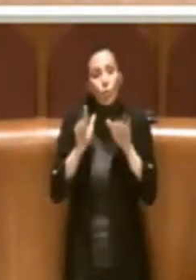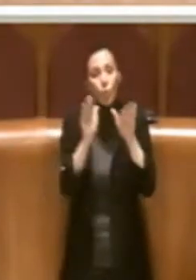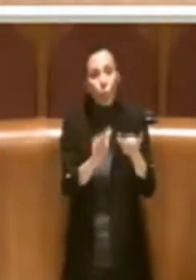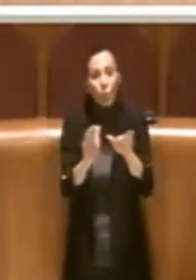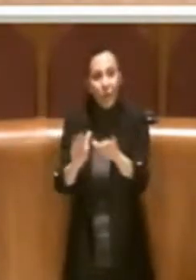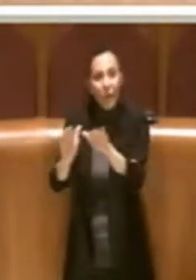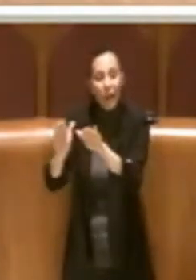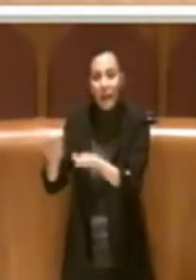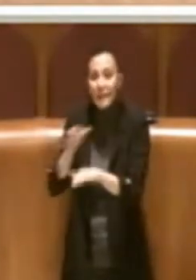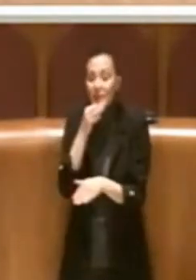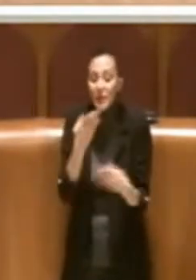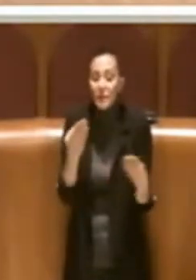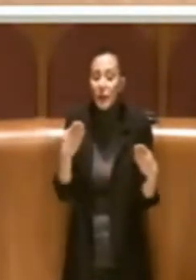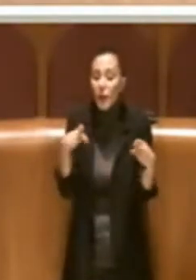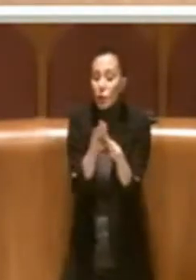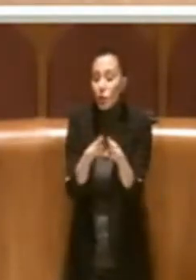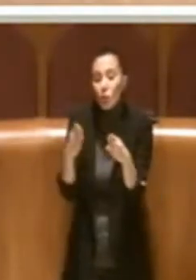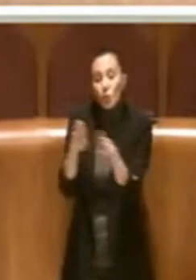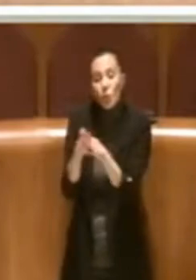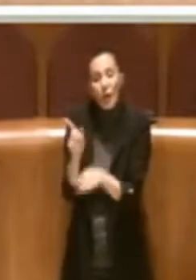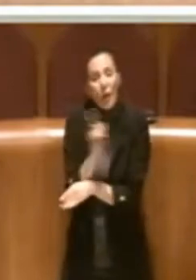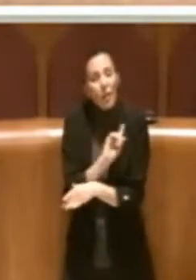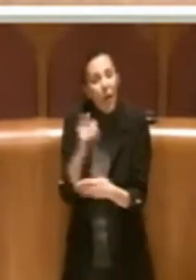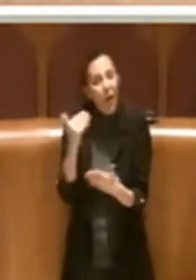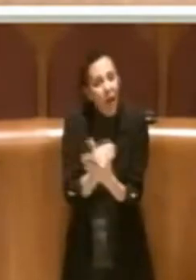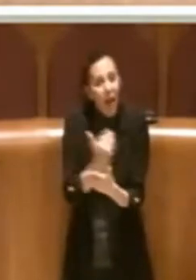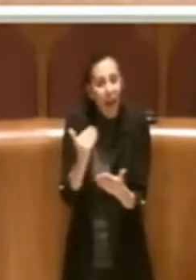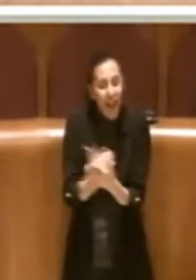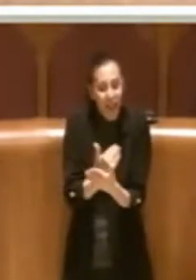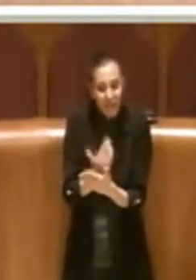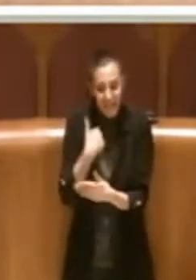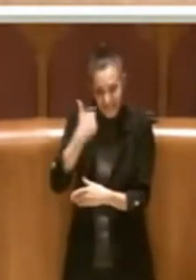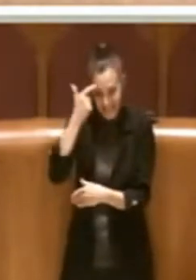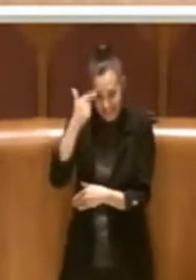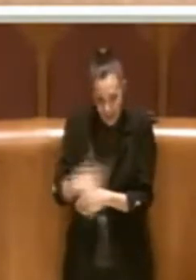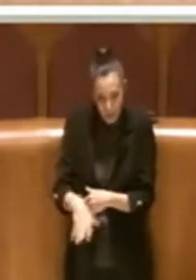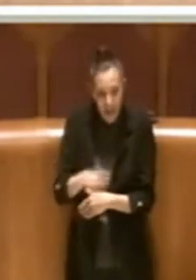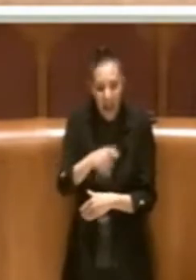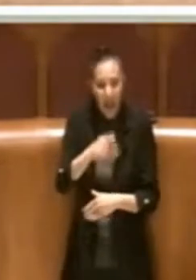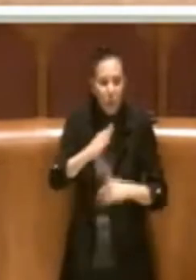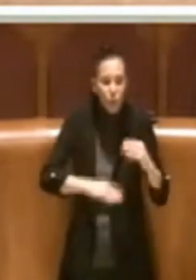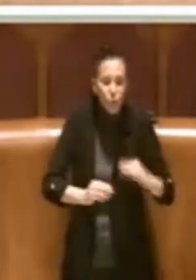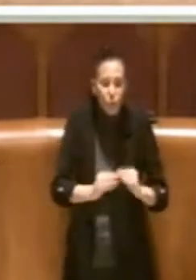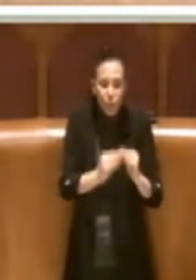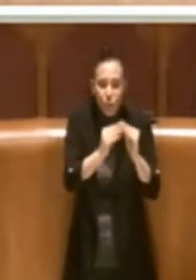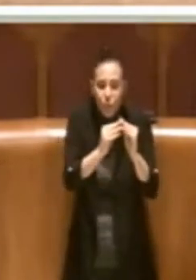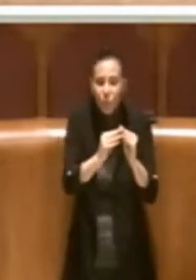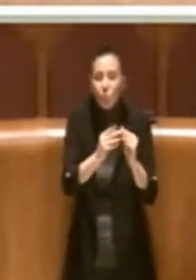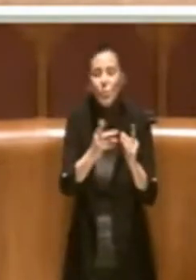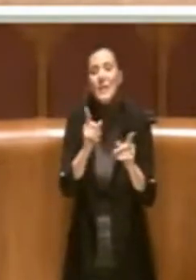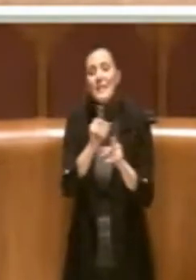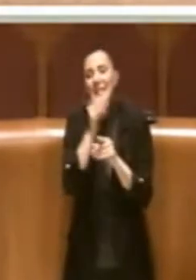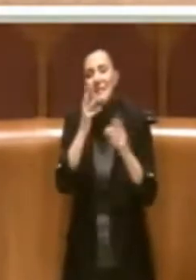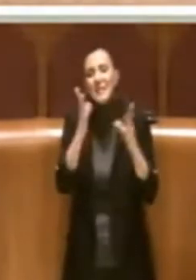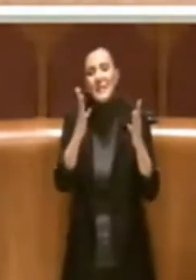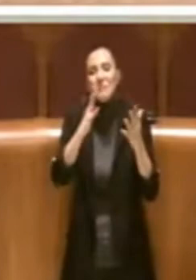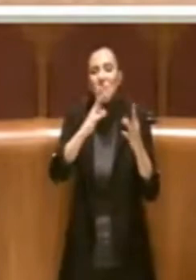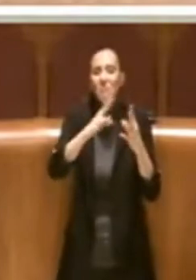quindi non vanno chiuse perché come sappiamo bene una struttura chiusa poi è soggetta ad atti di vandalismo,